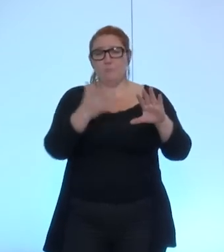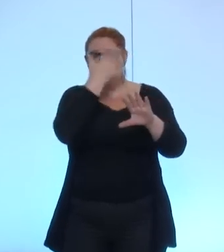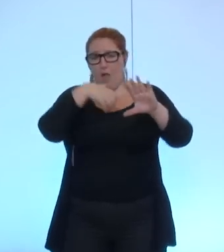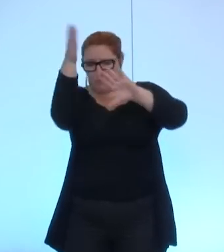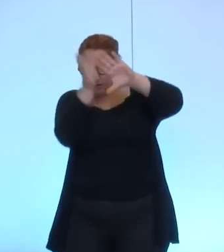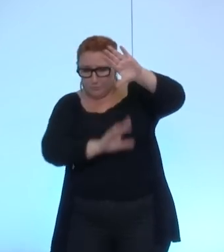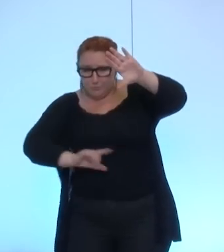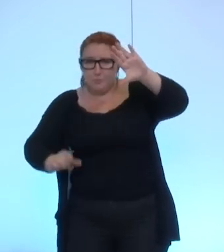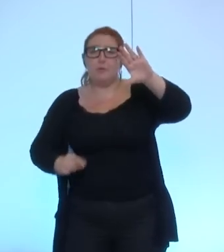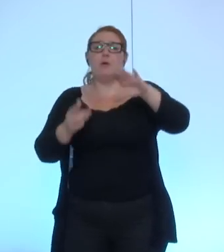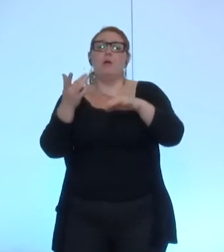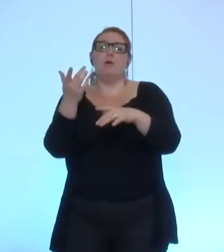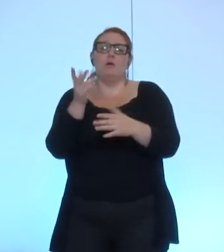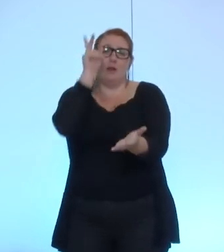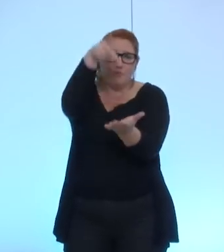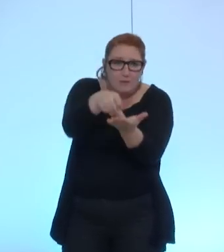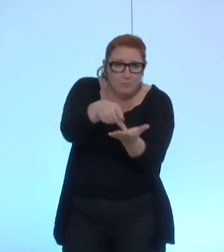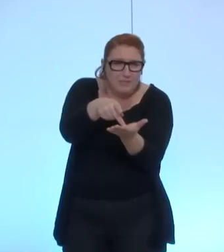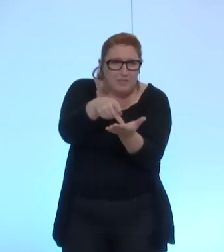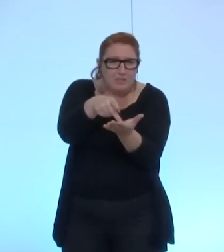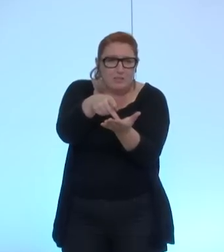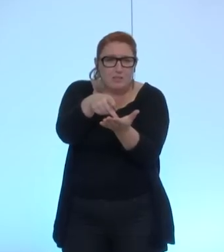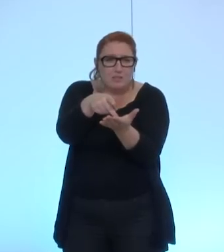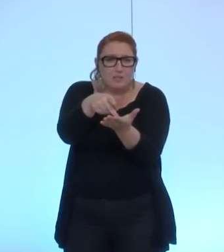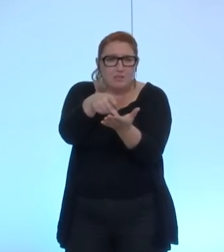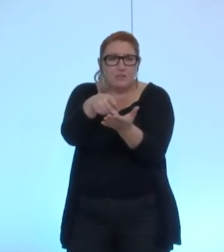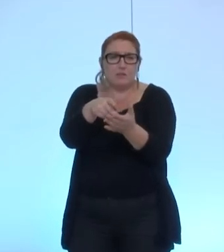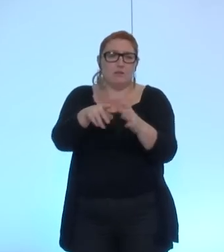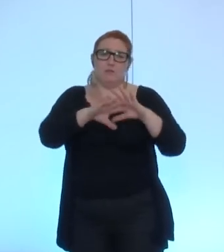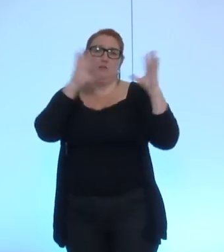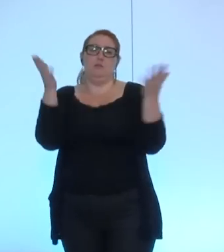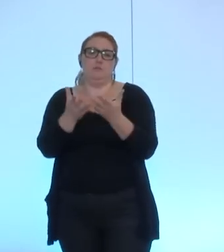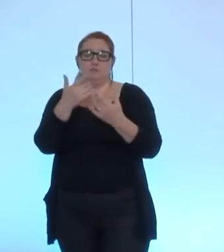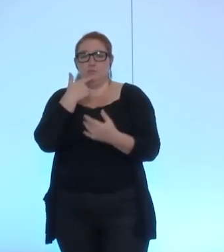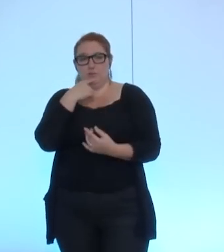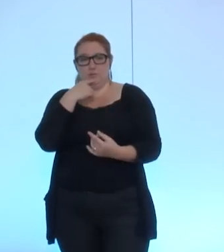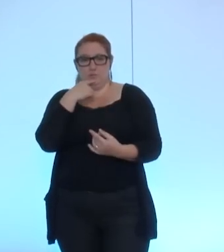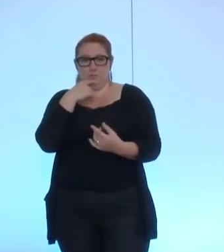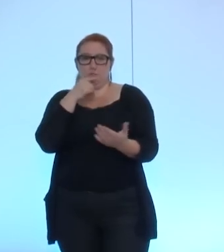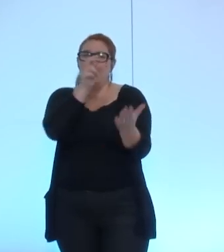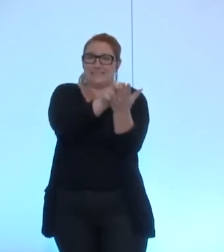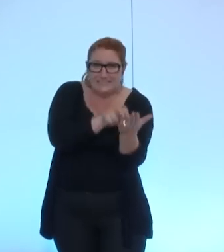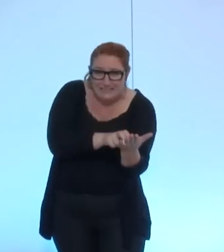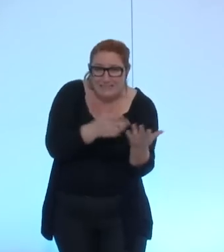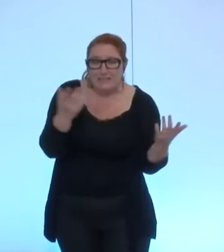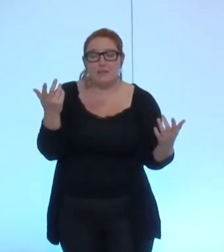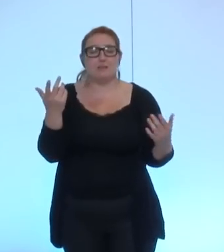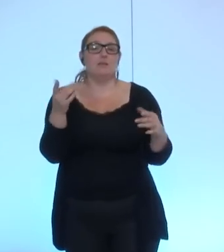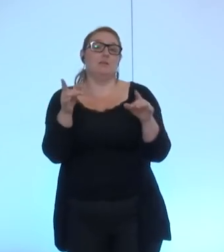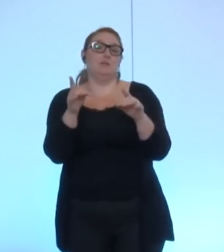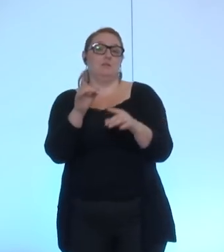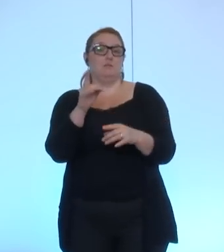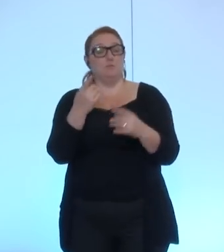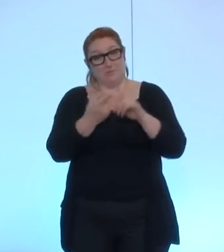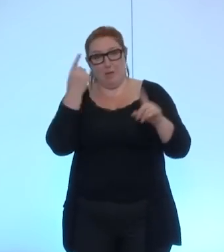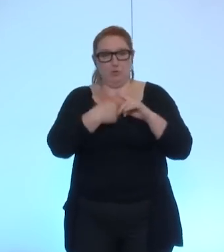Philippines et que nous souhaitions nous donner un cadre pour effectivement identifier à la fois